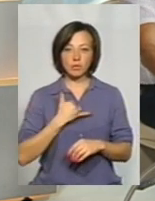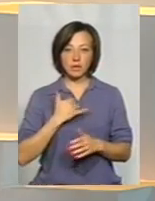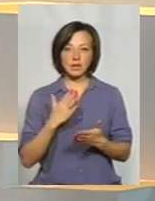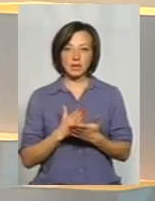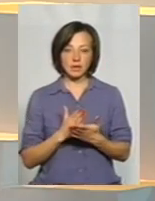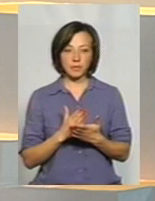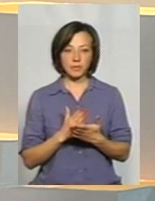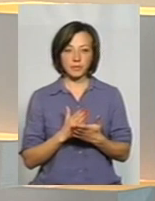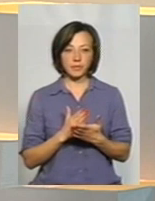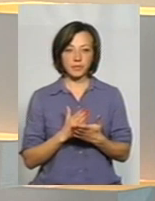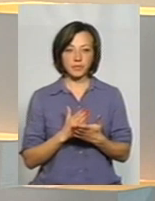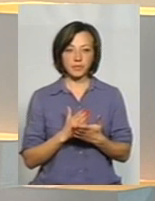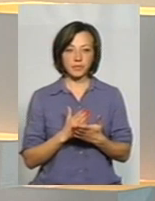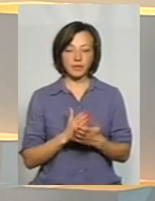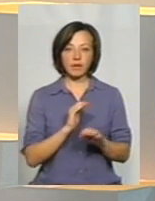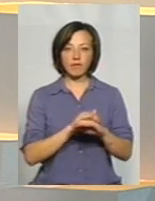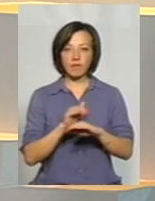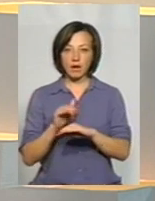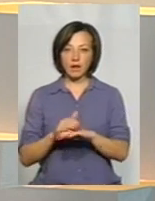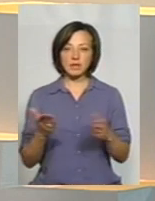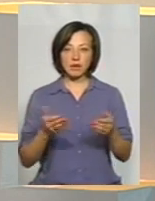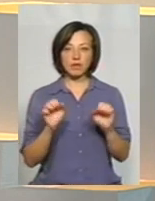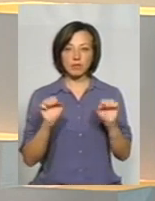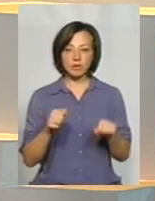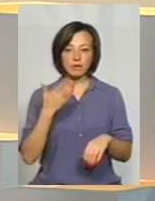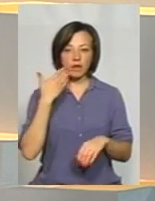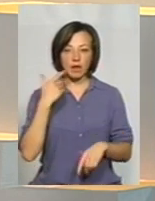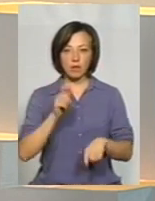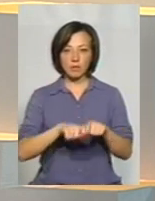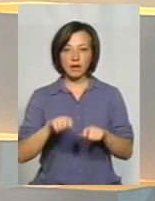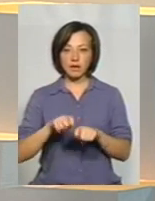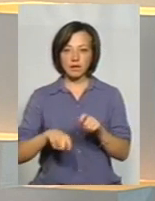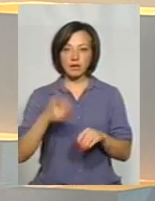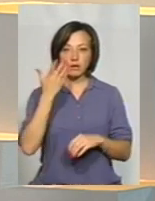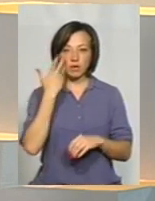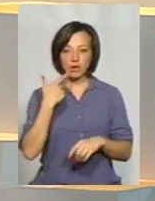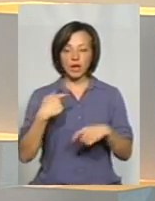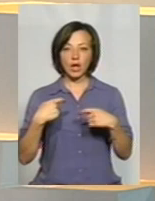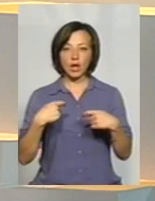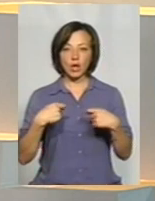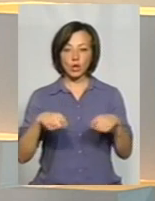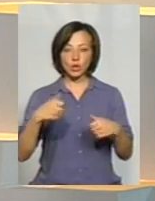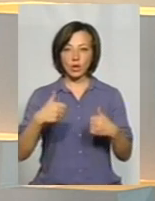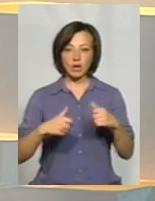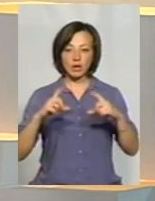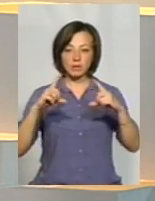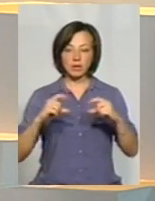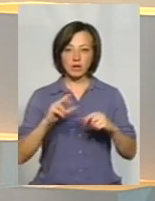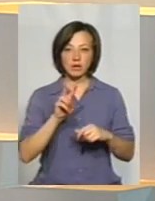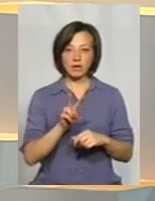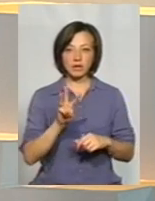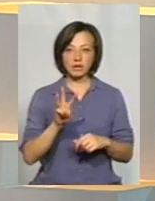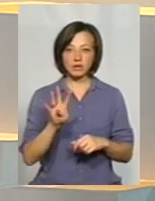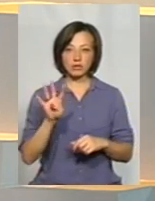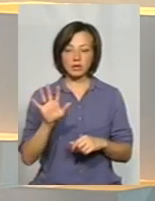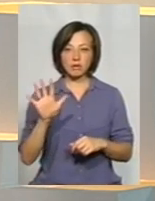факти, які можна легко перевірити, коли торги потрапили на 2, на 3, на 4, на 5